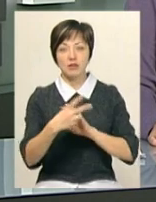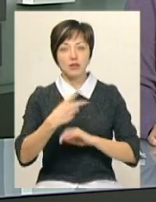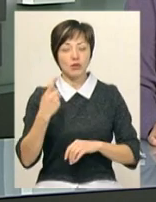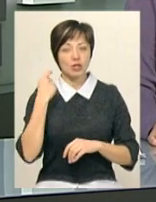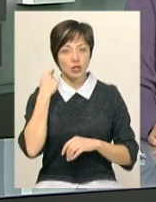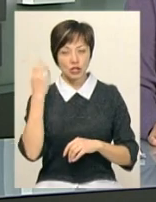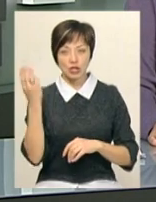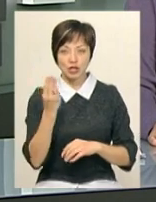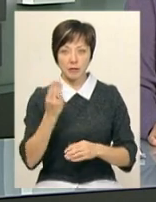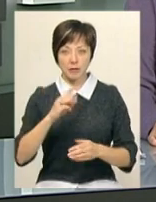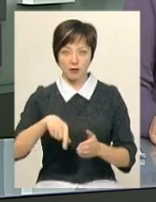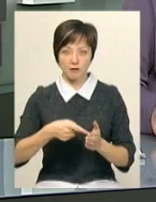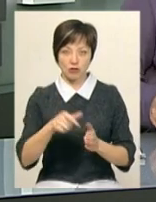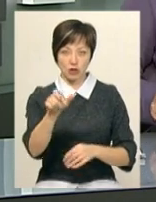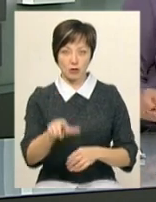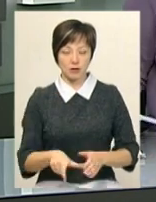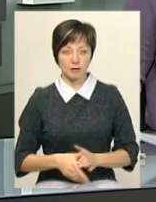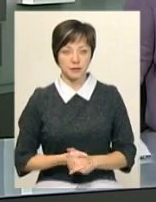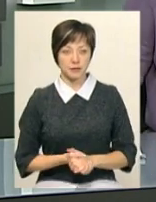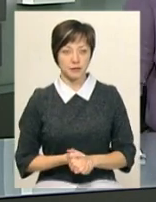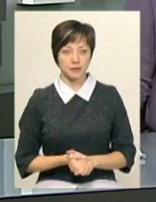-річний шепетівчанин Сергій Цибізов.